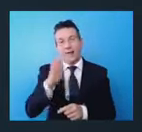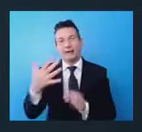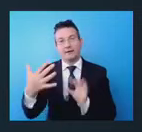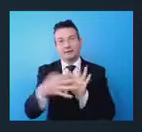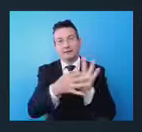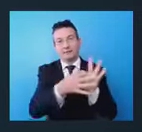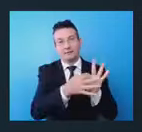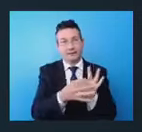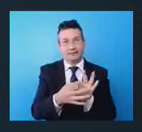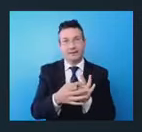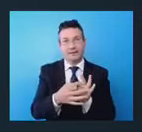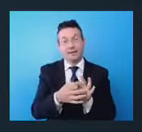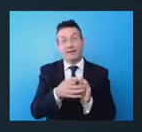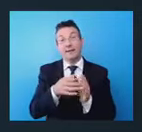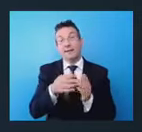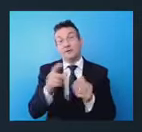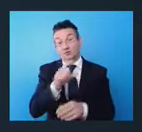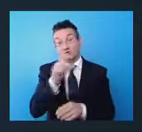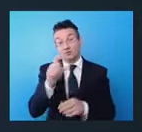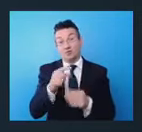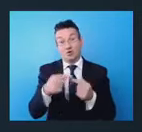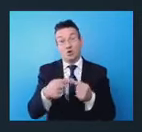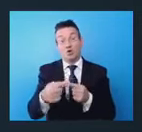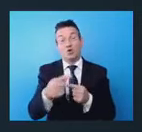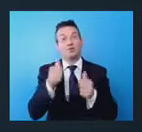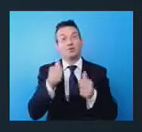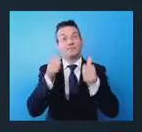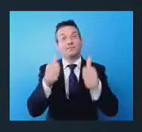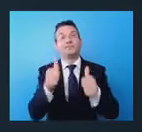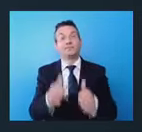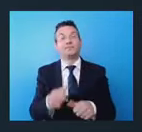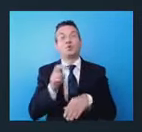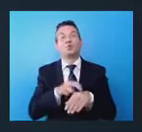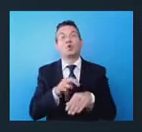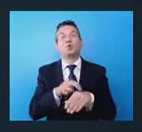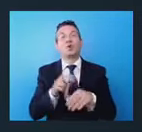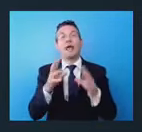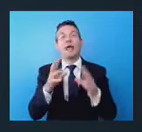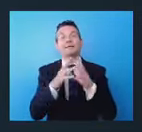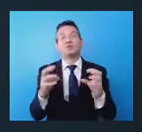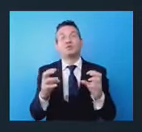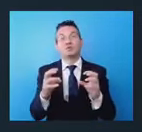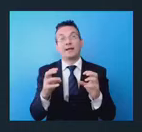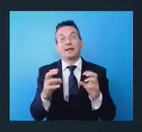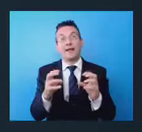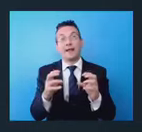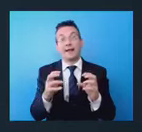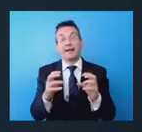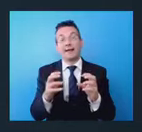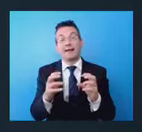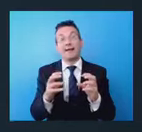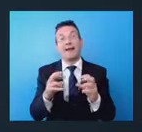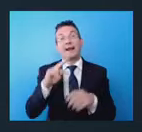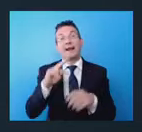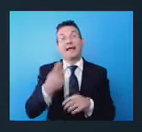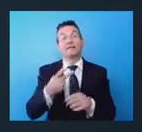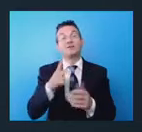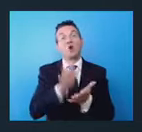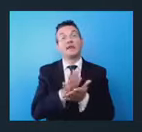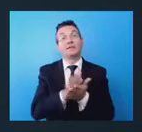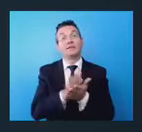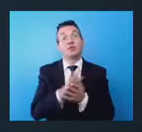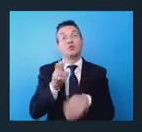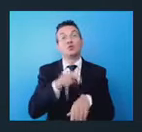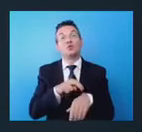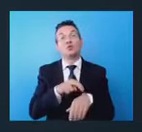Tra qualche giorno esce il bando sui dottorati industriali, la seconda edizione del bando sui dottorati industriali che